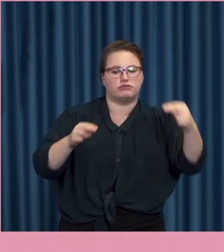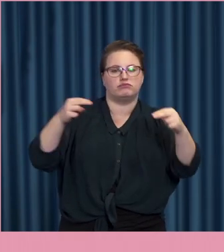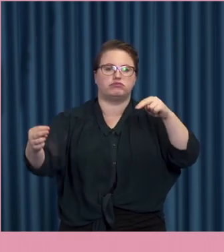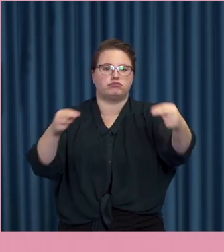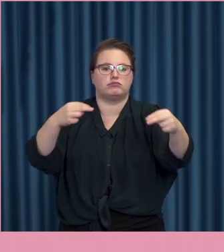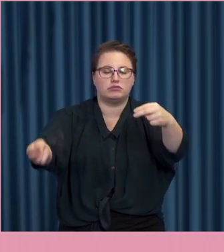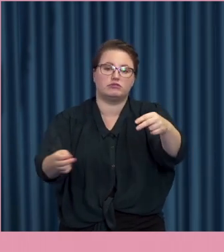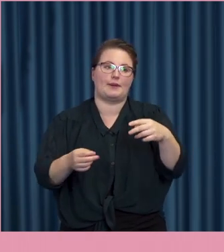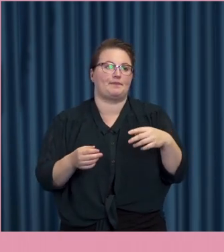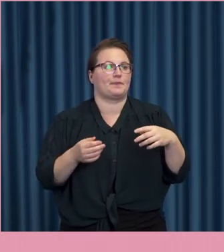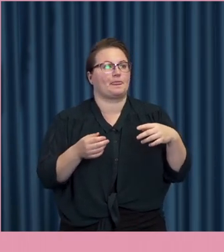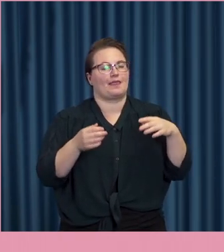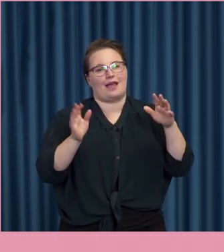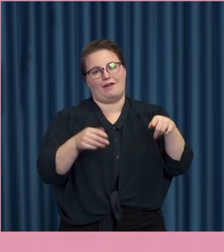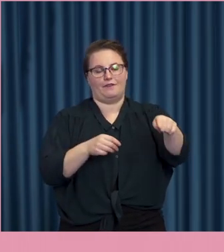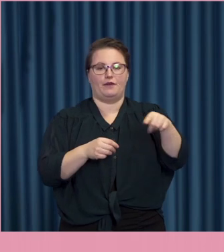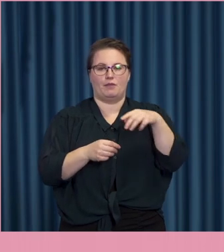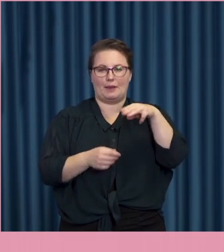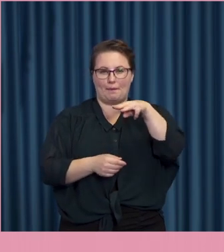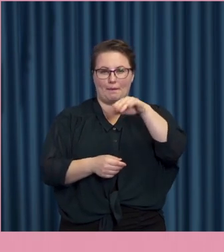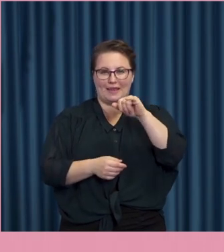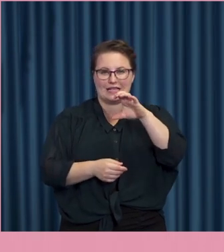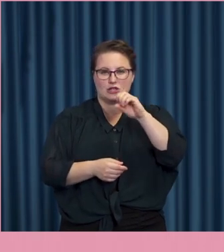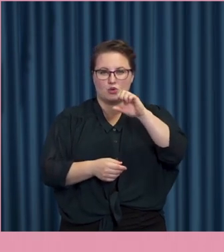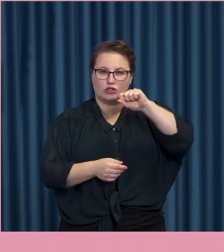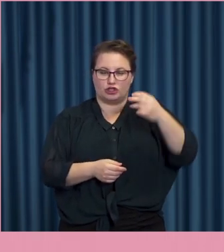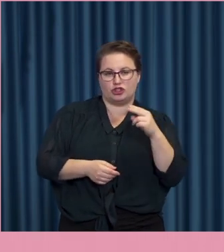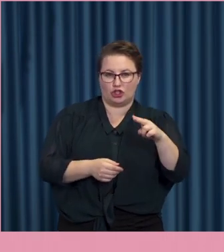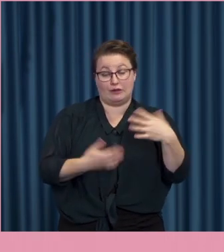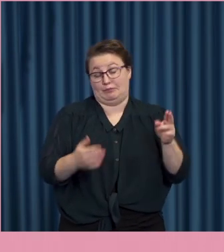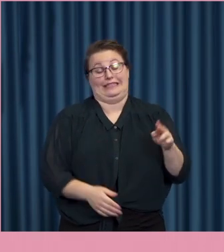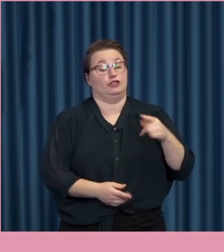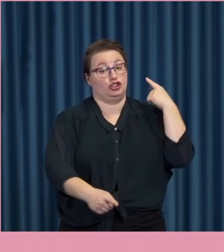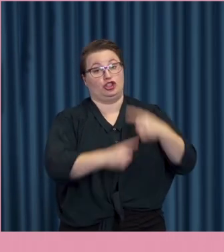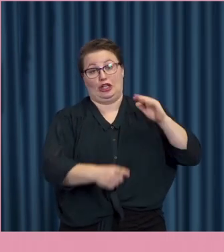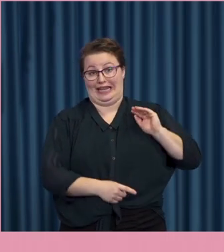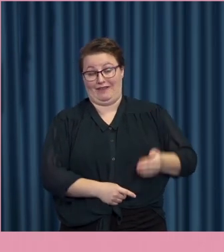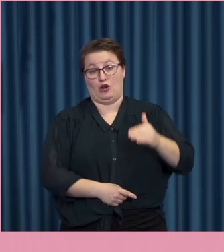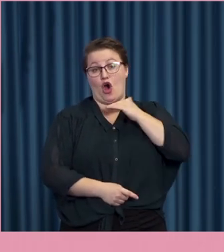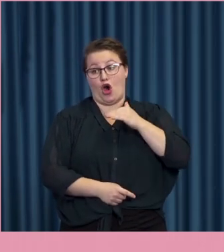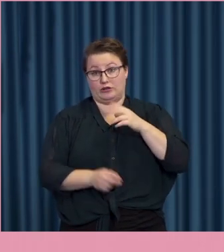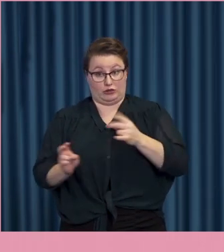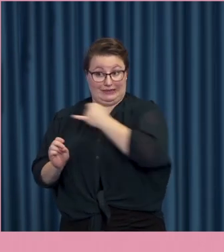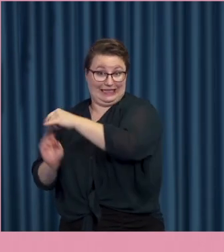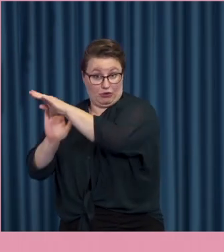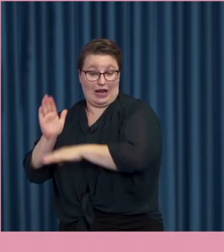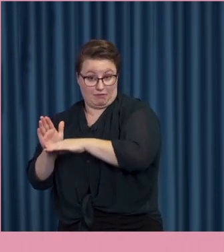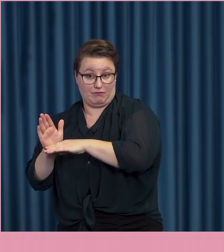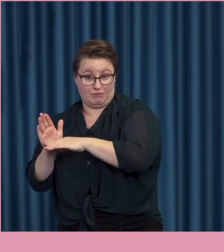Det har dels funnits den här misogyna, alltså det kvinnohatet som var väldigt tydligt i Uppdraggranskningprogrammet. Vi har sett